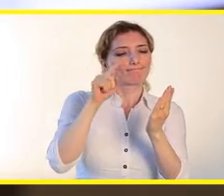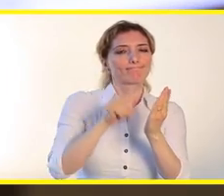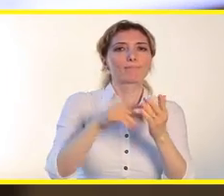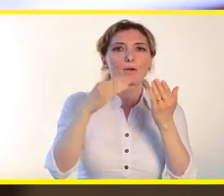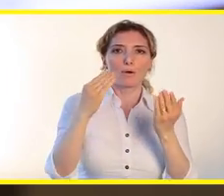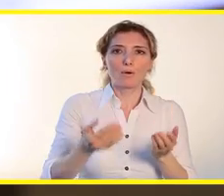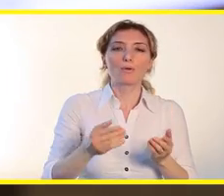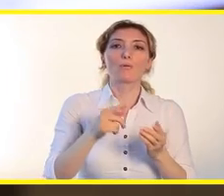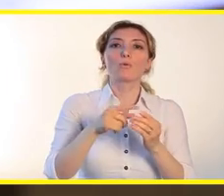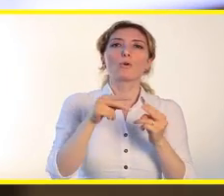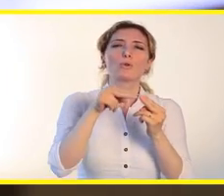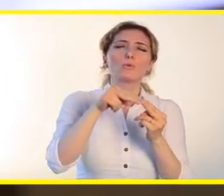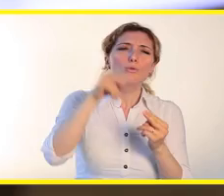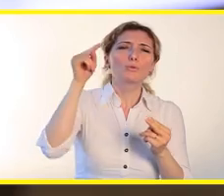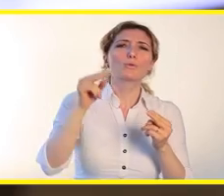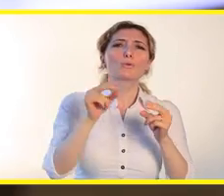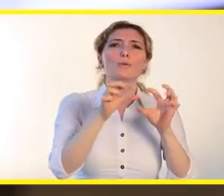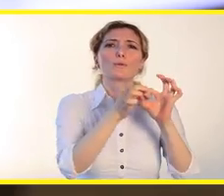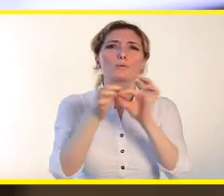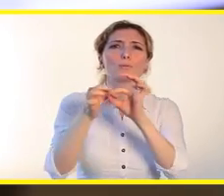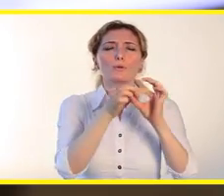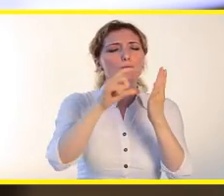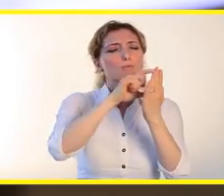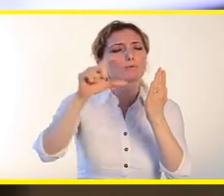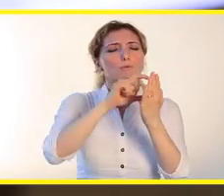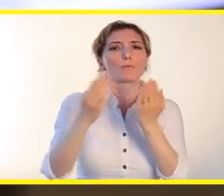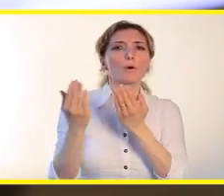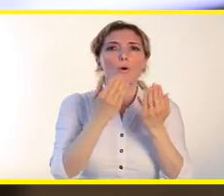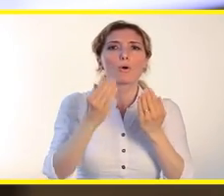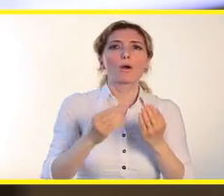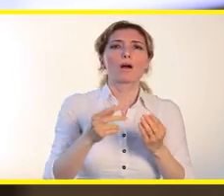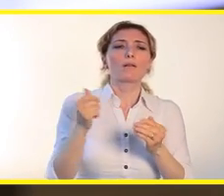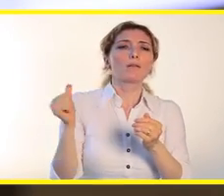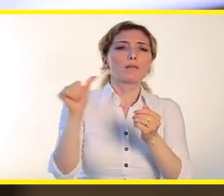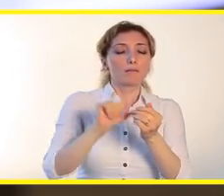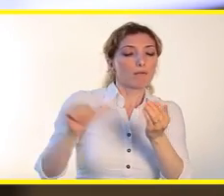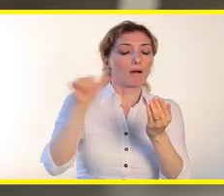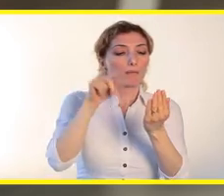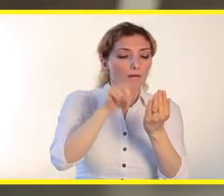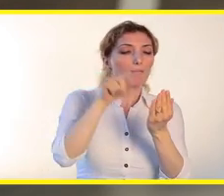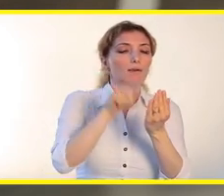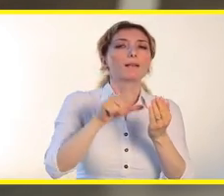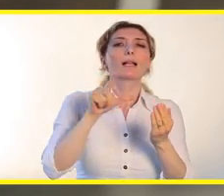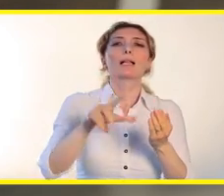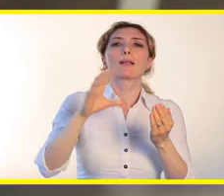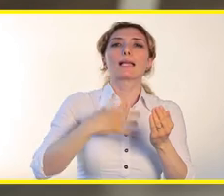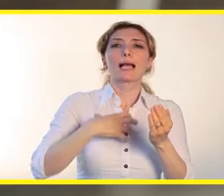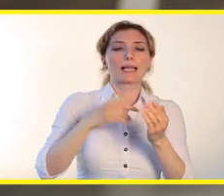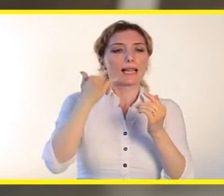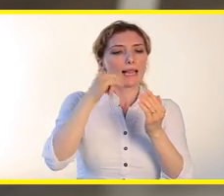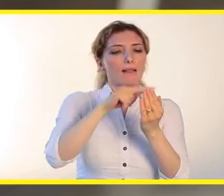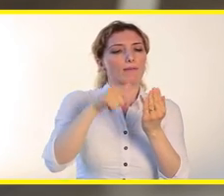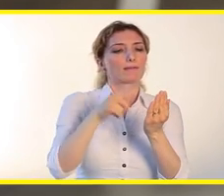Note 4 ile uzun metinler okurken sürekli ekrana dokunarak açık kalmasını sağlamanıza gerek yok. Ekrana dokunmadan